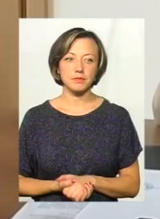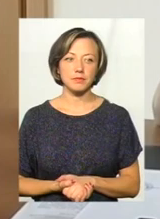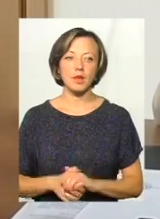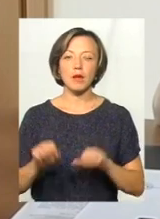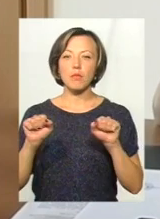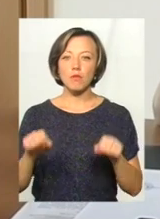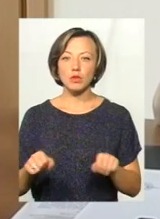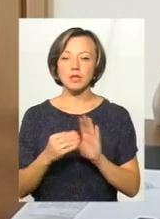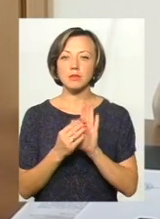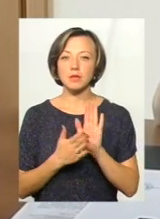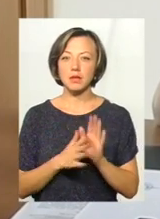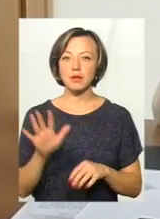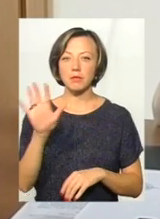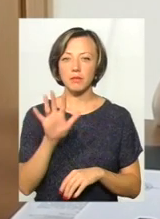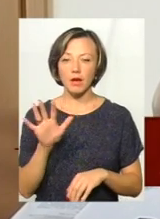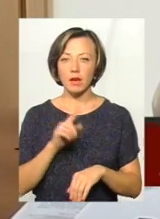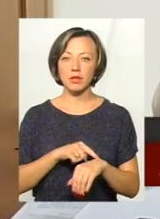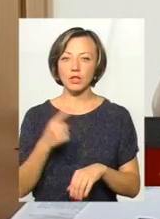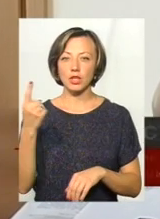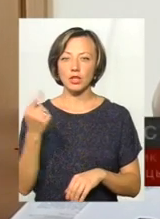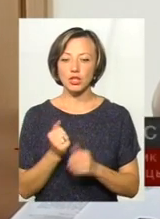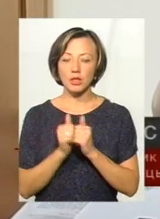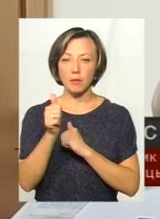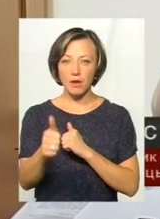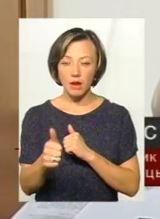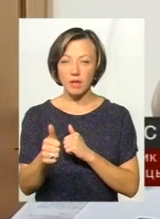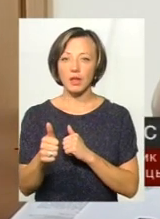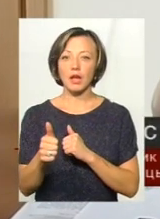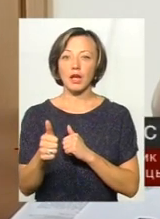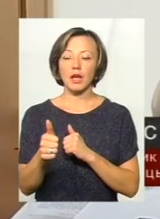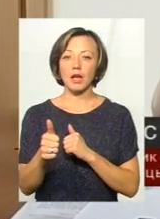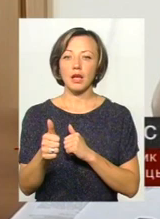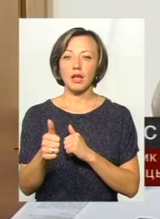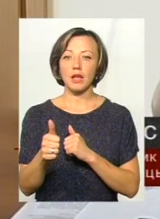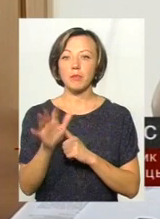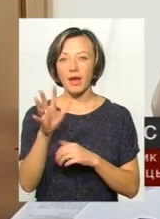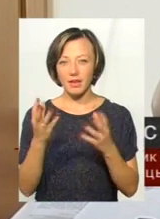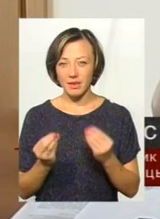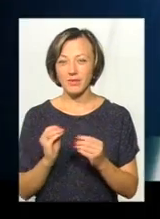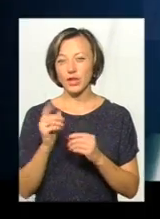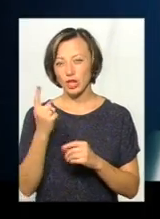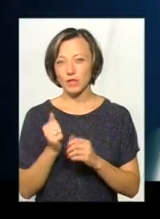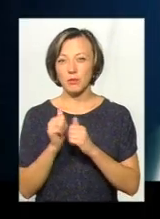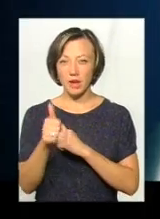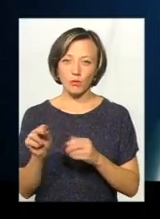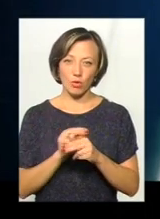записатися на п'ять, на тиждень наперед, і прийти на той час і пролікувати зуби.